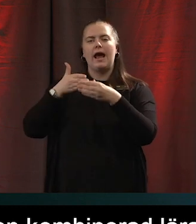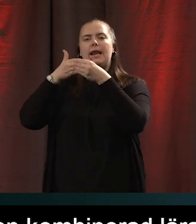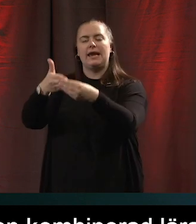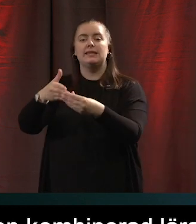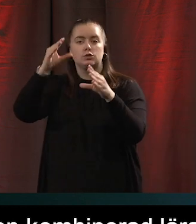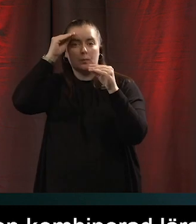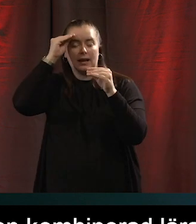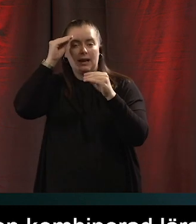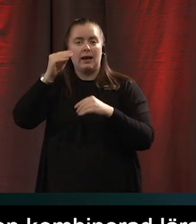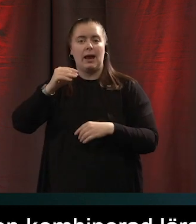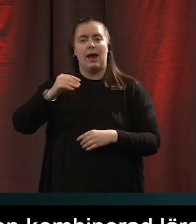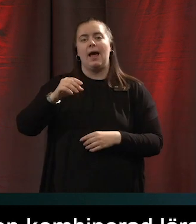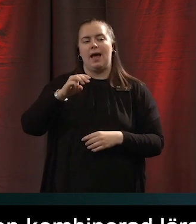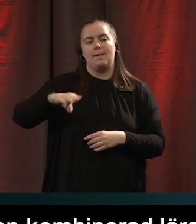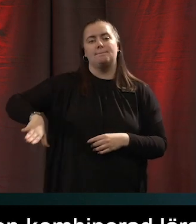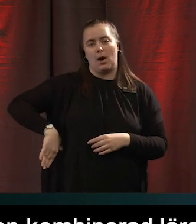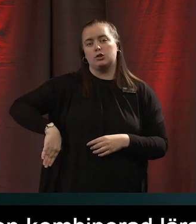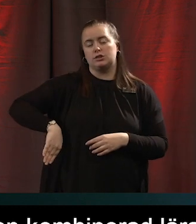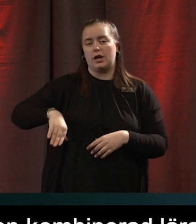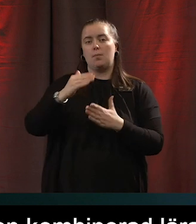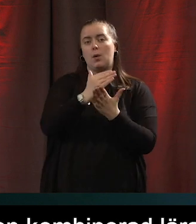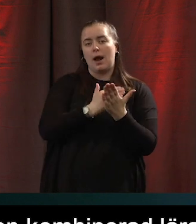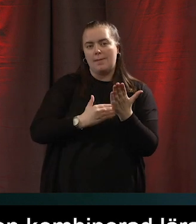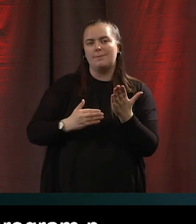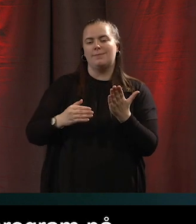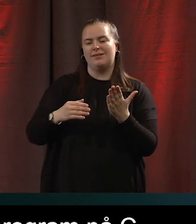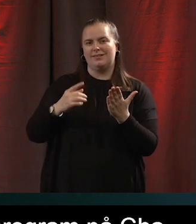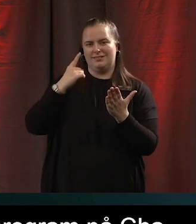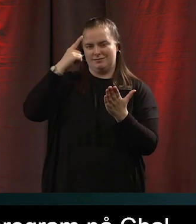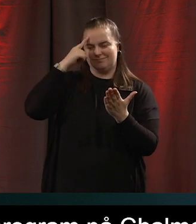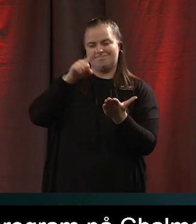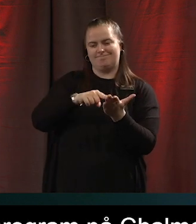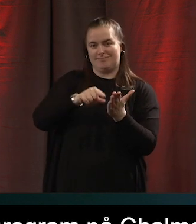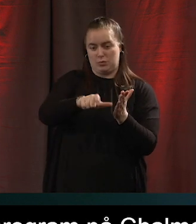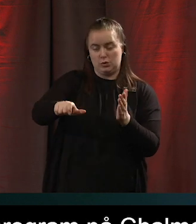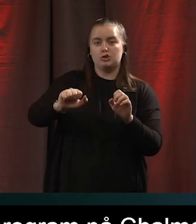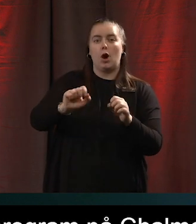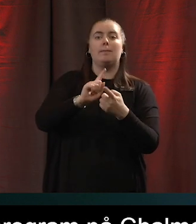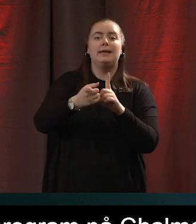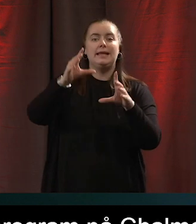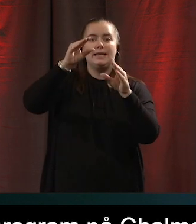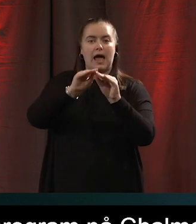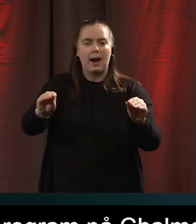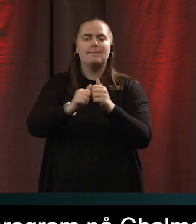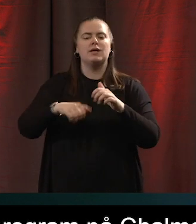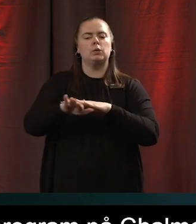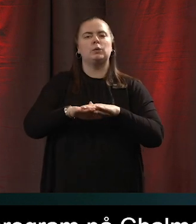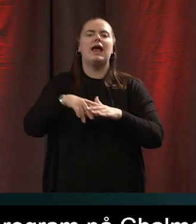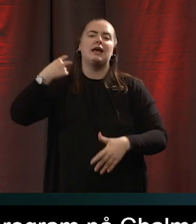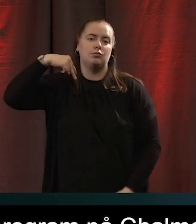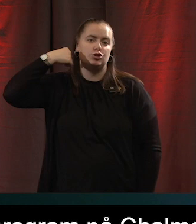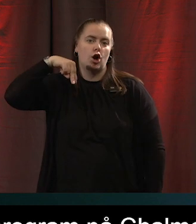masterprogram på Chalmers där det finns folk som är tänkta att bli lärare men med en ingenjörsbas så men